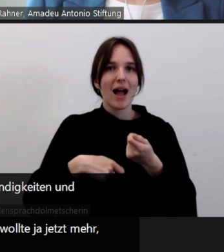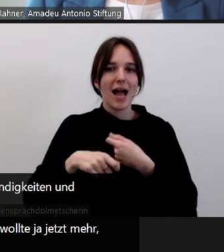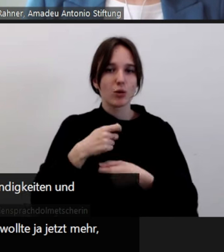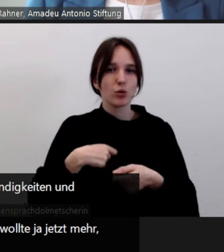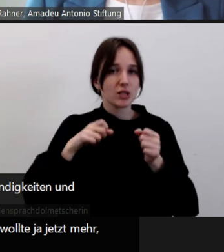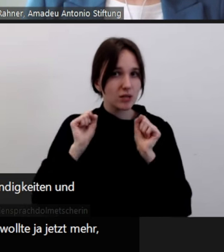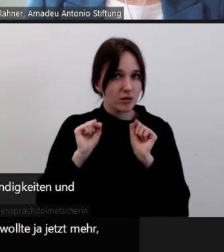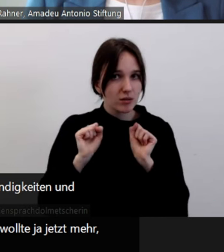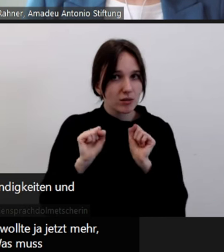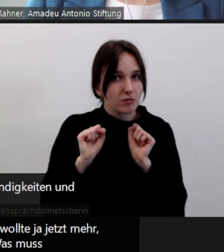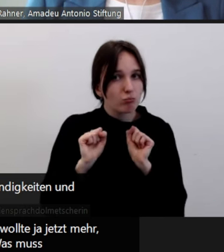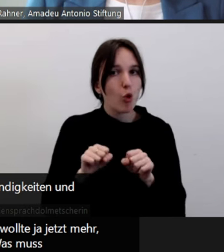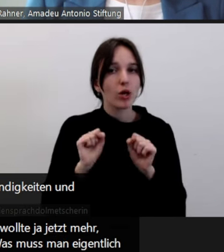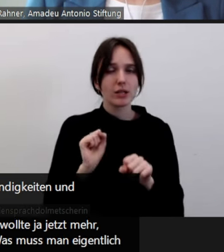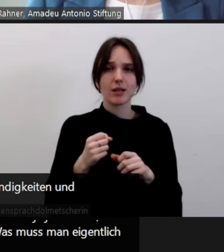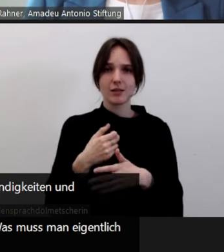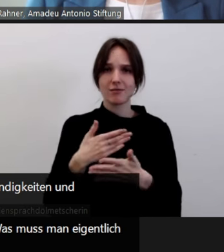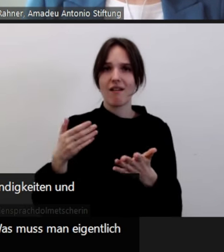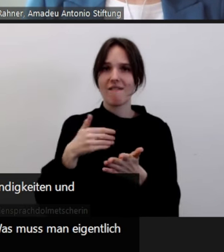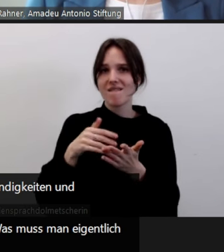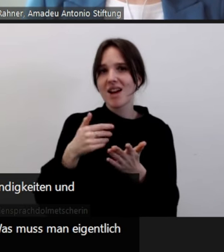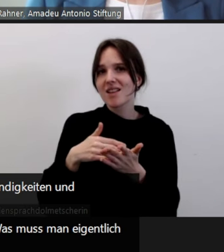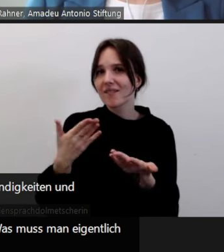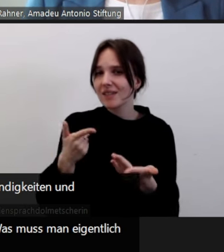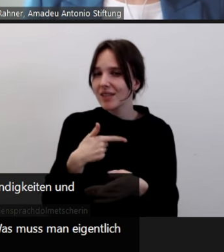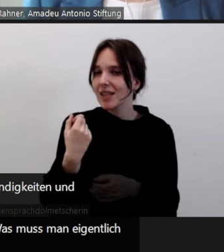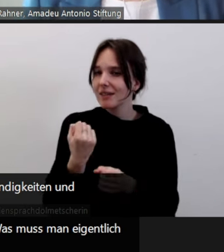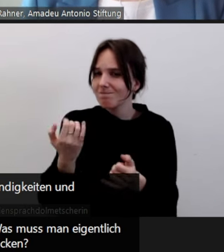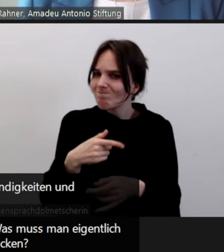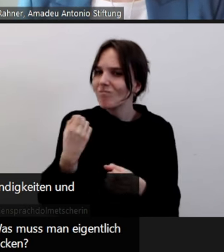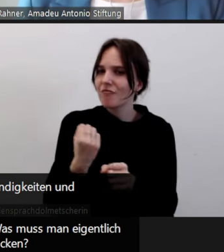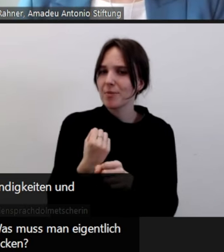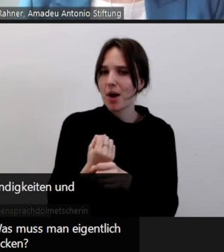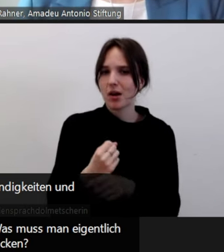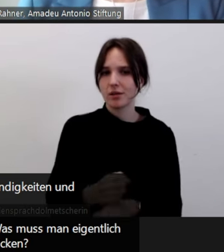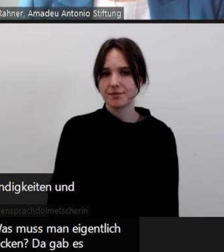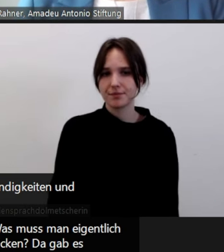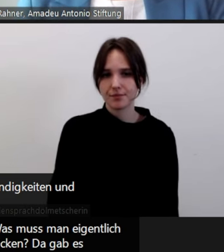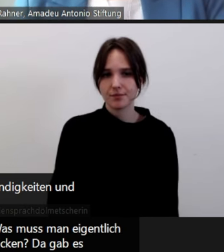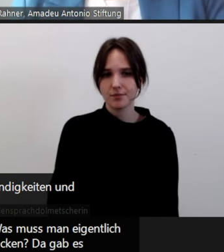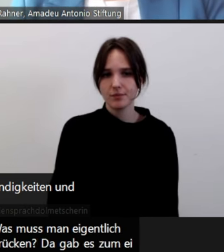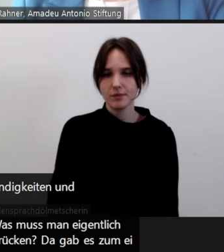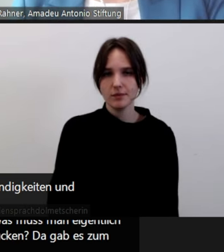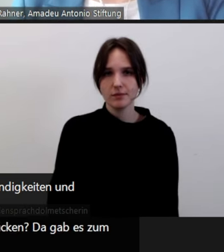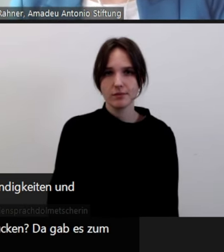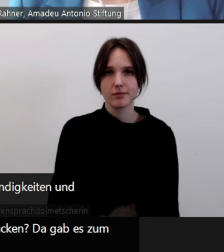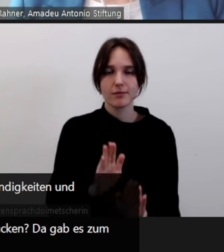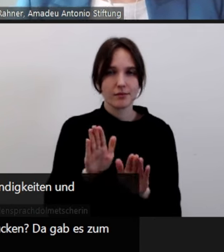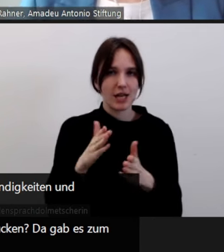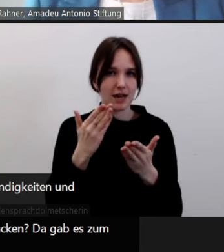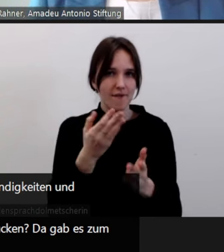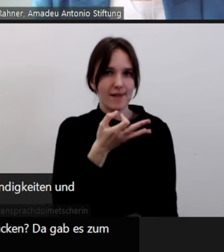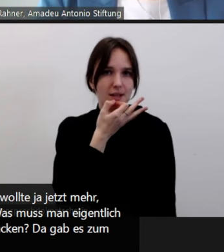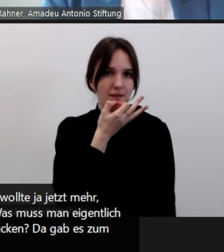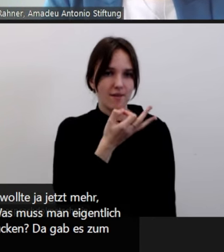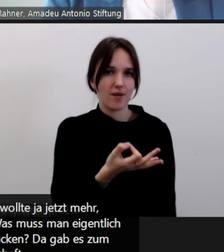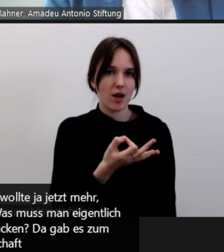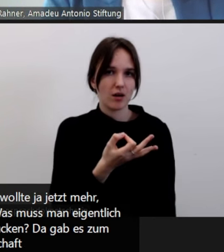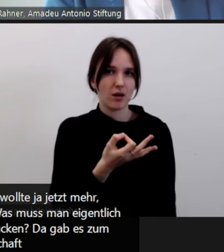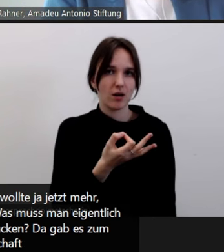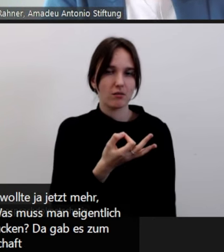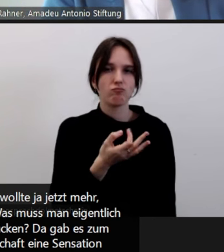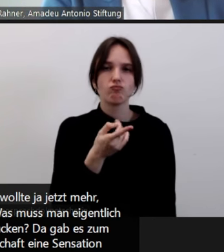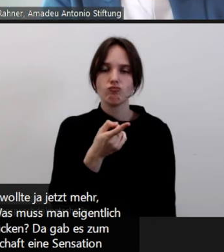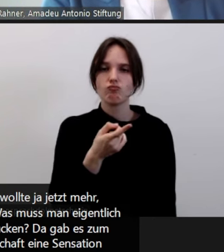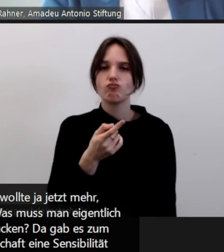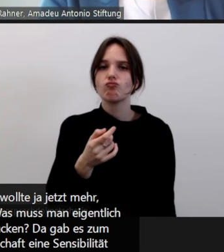Handlungsoptionen. Was muss man eigentlich tun? Die Fragen jetzt mal in den Vordergrund rücken. Da gab es zum einen die Frage, also wie kann in der breiten Gesellschaft eine